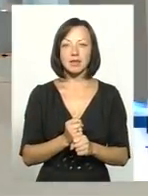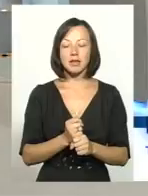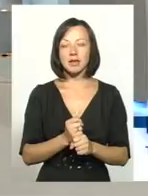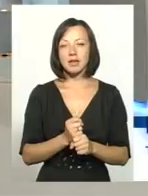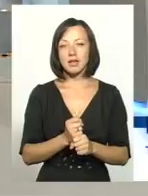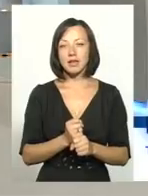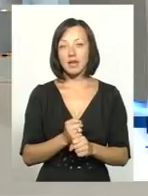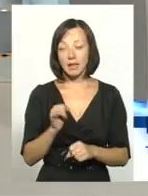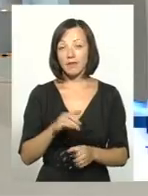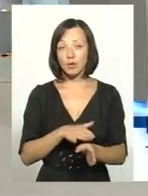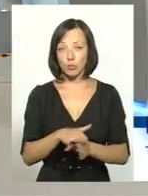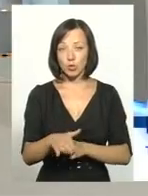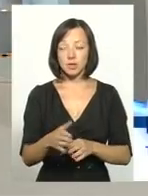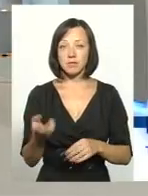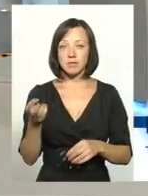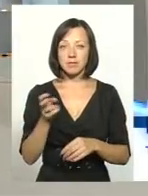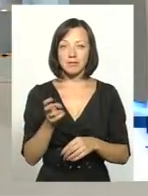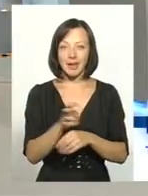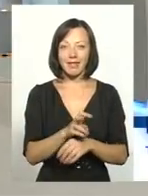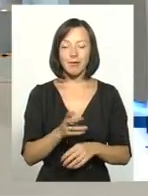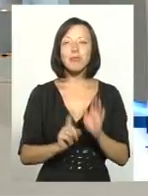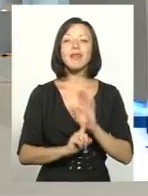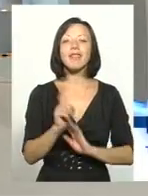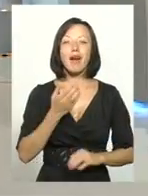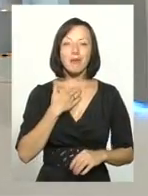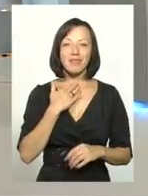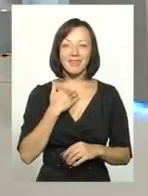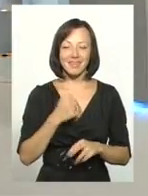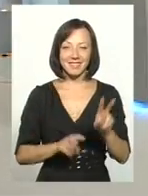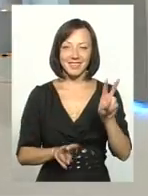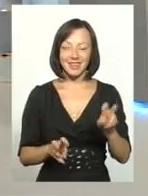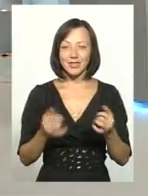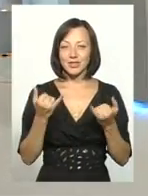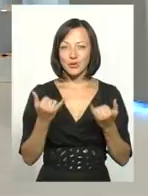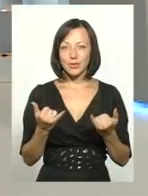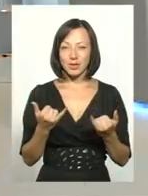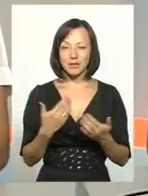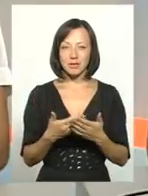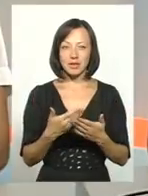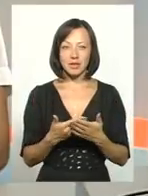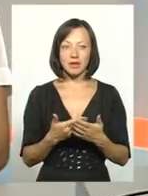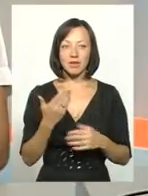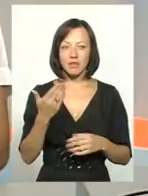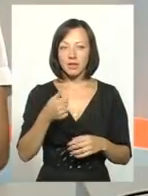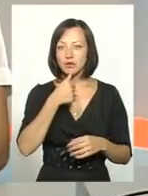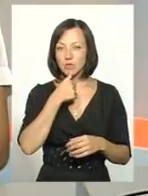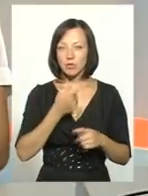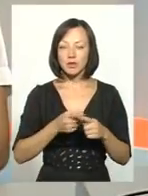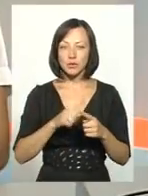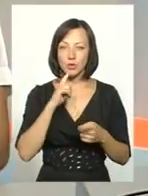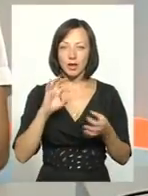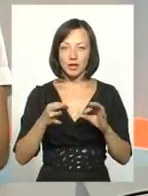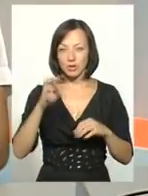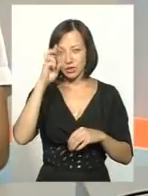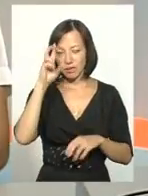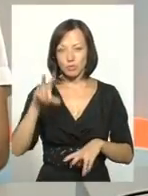і відбудеться, от прийде апетит. Як я ось сьогодні, так буквально на прикладі, ви спробували цукерку, і